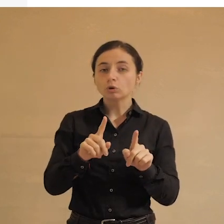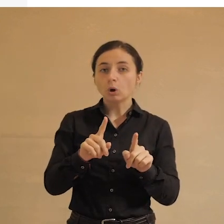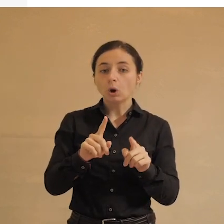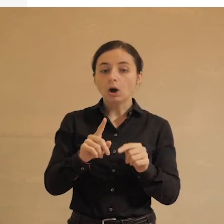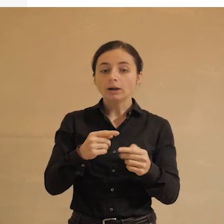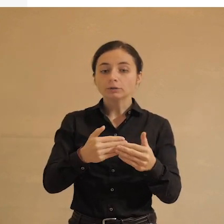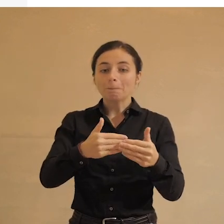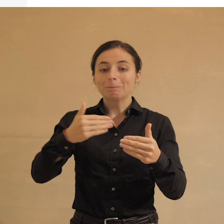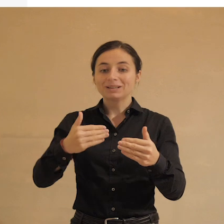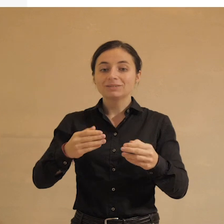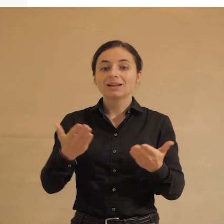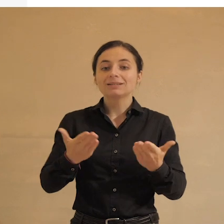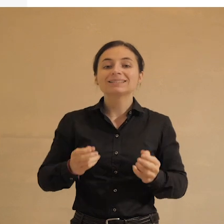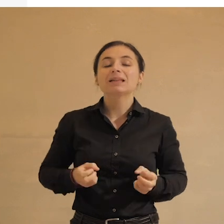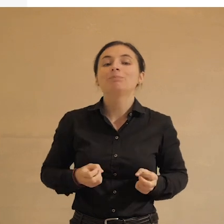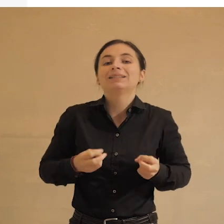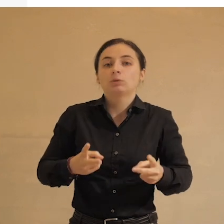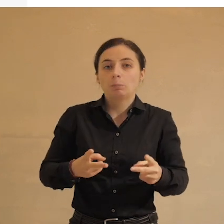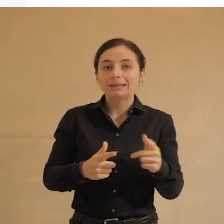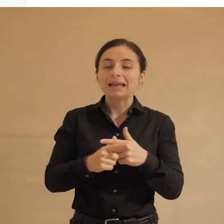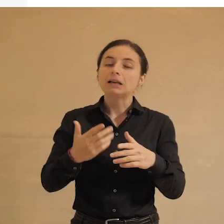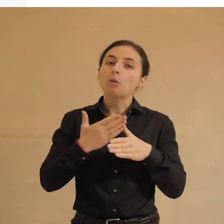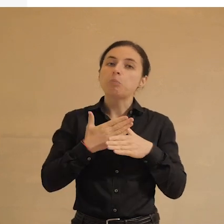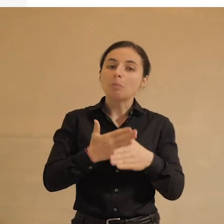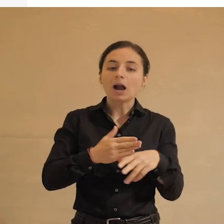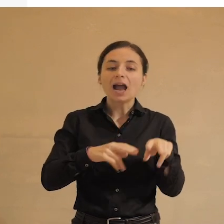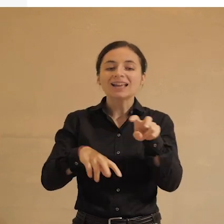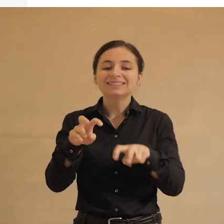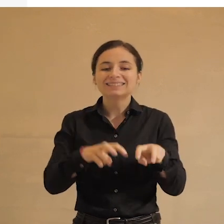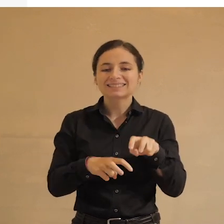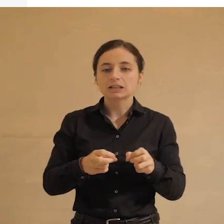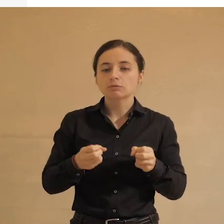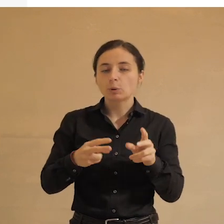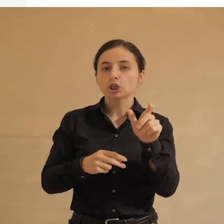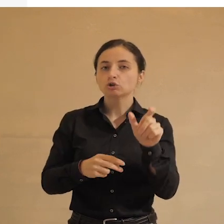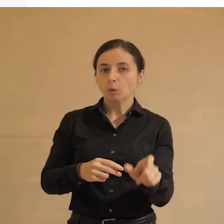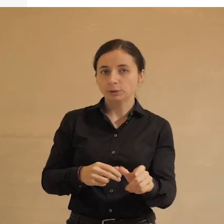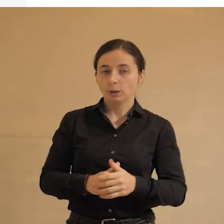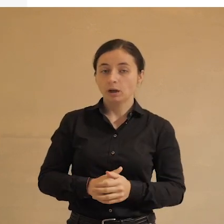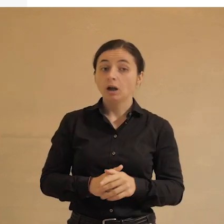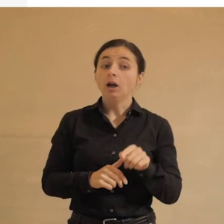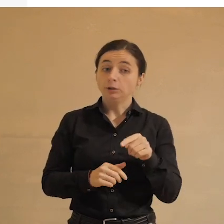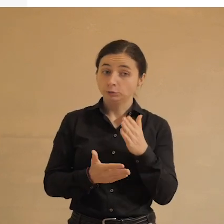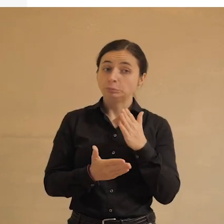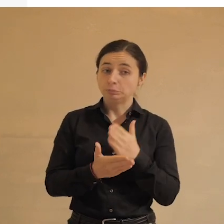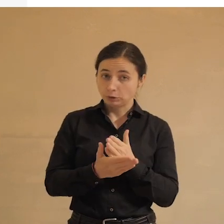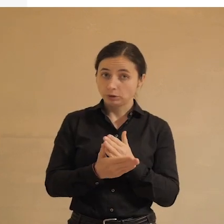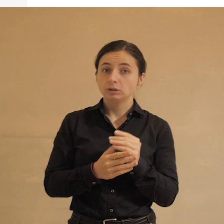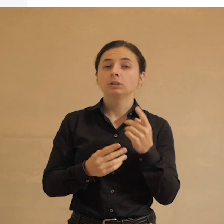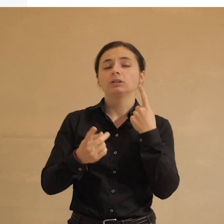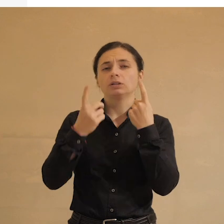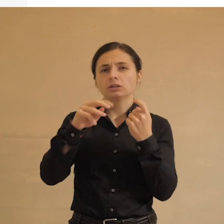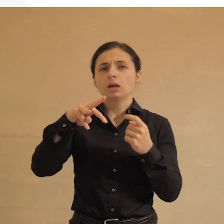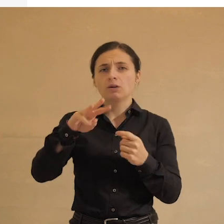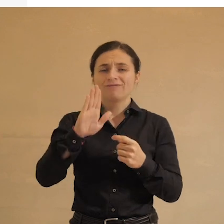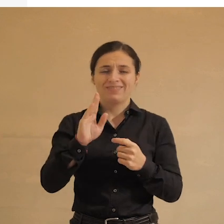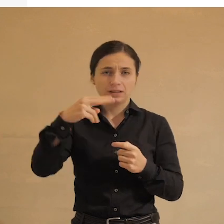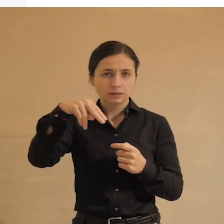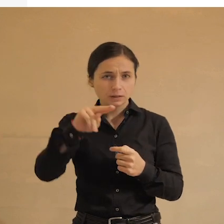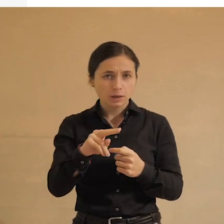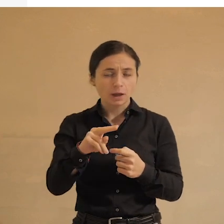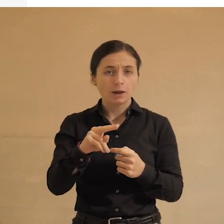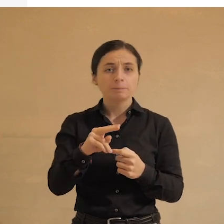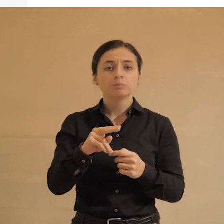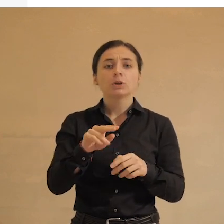предотвращает преступления или помогает искать преступников. В этом есть резон, тут у нас есть и данные МВД, действительно,